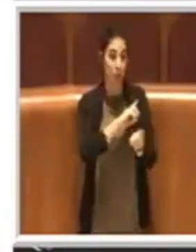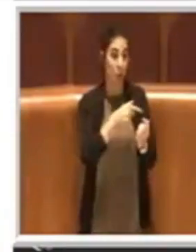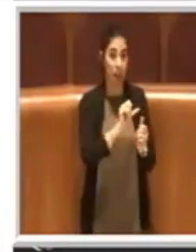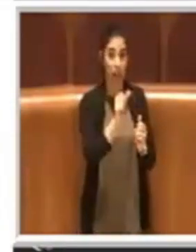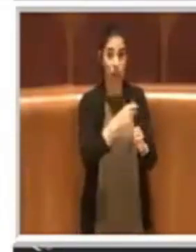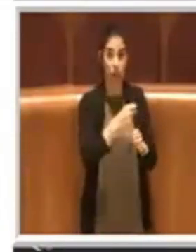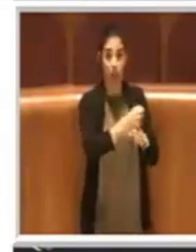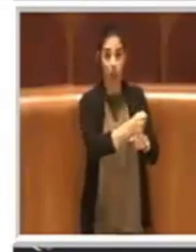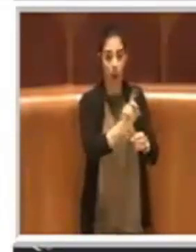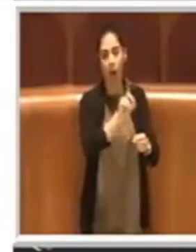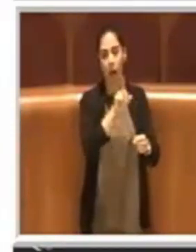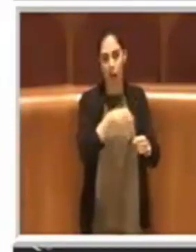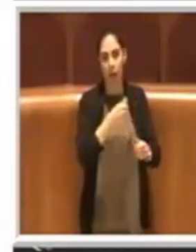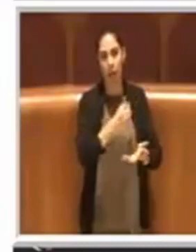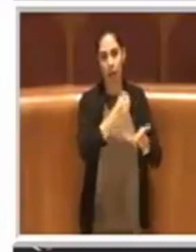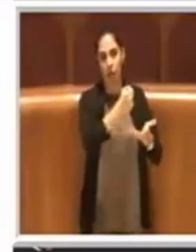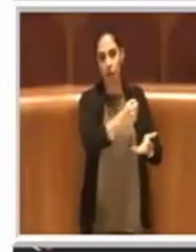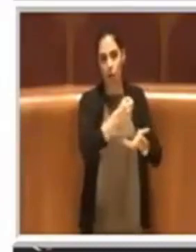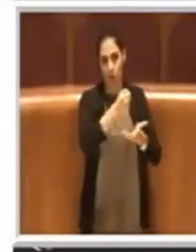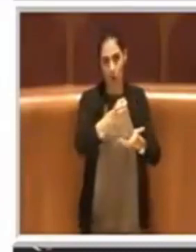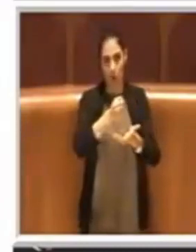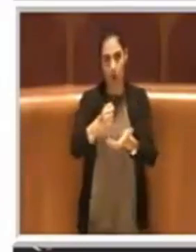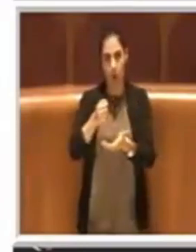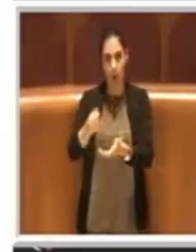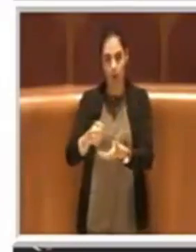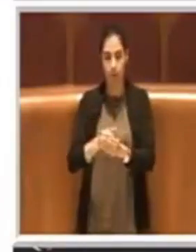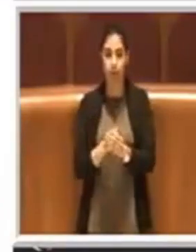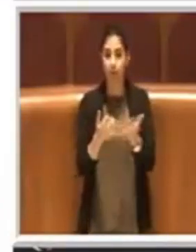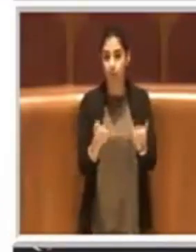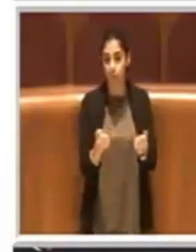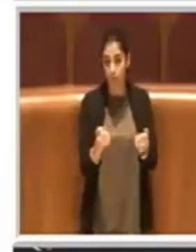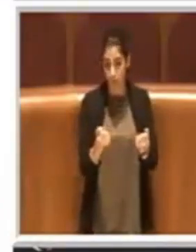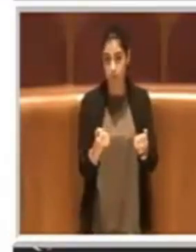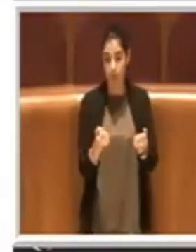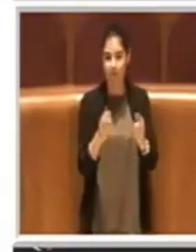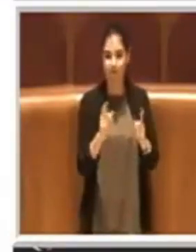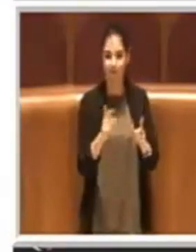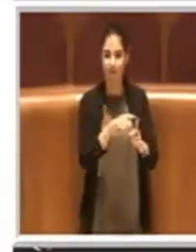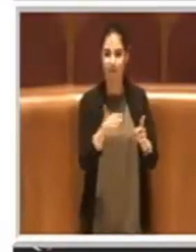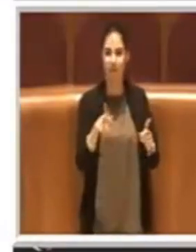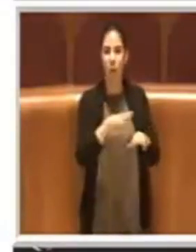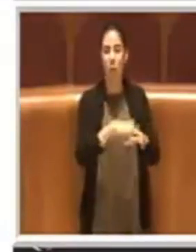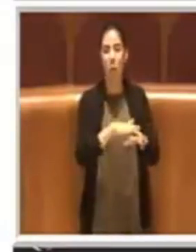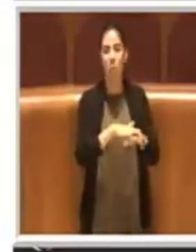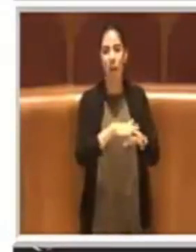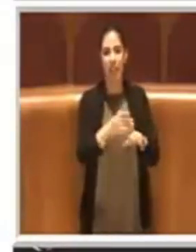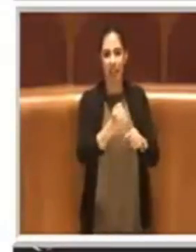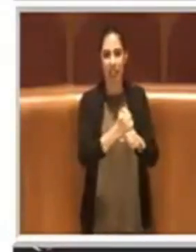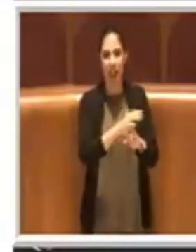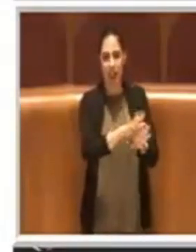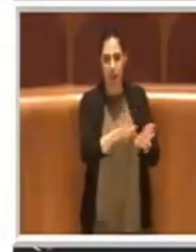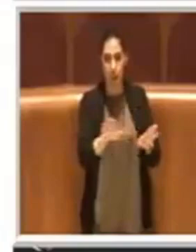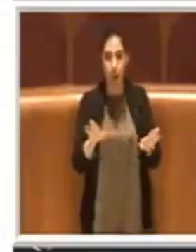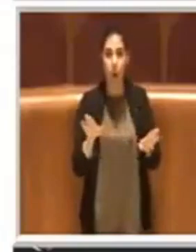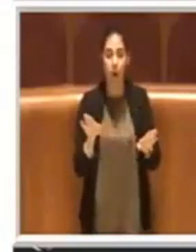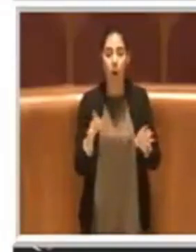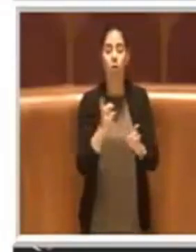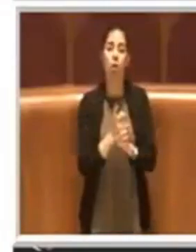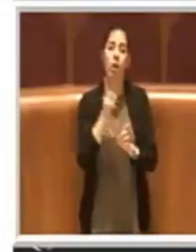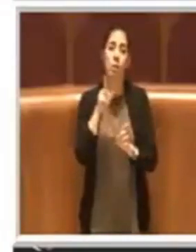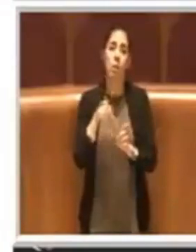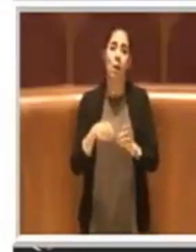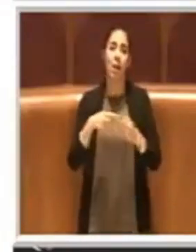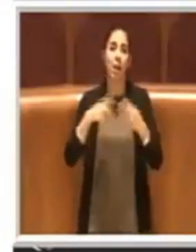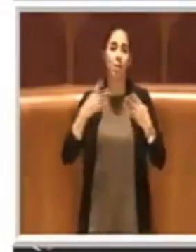ed anche in concreto per la parte di loro competenza dovremmo anche dargli le funzioni